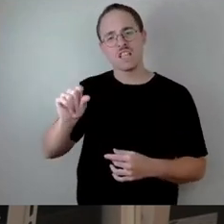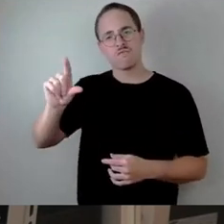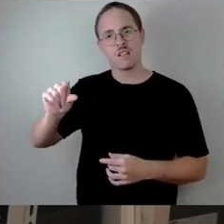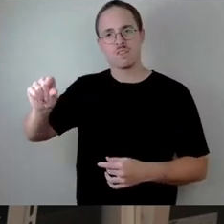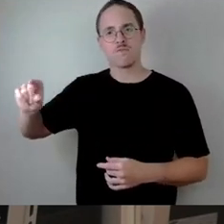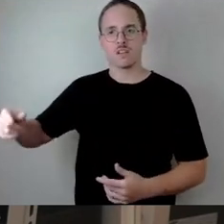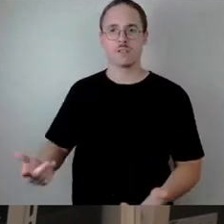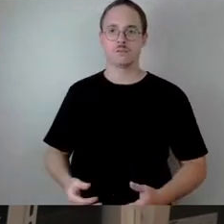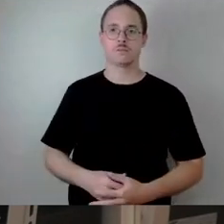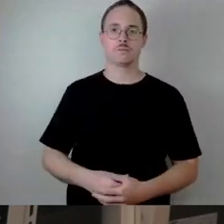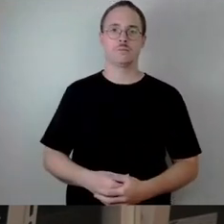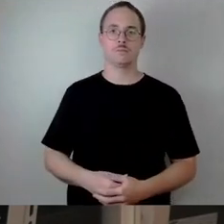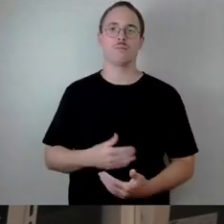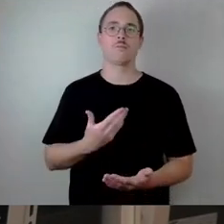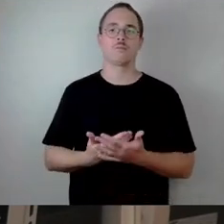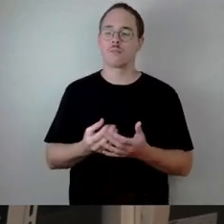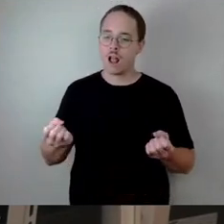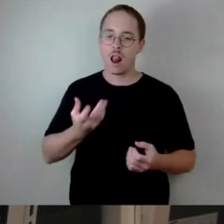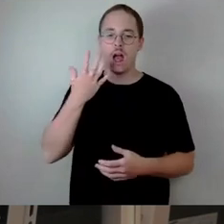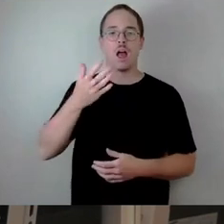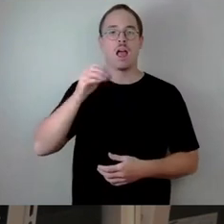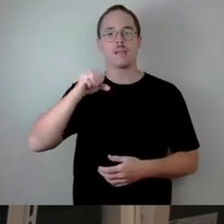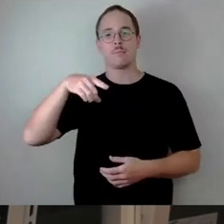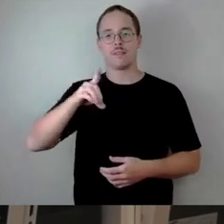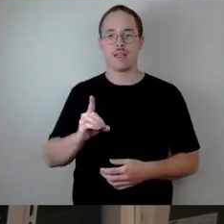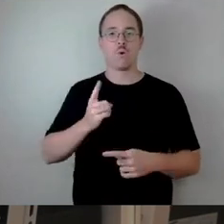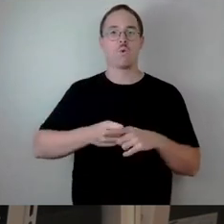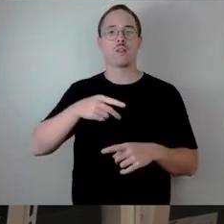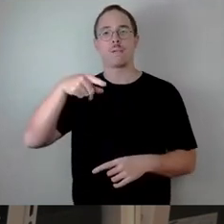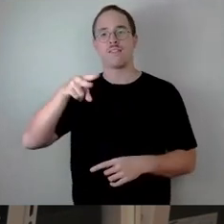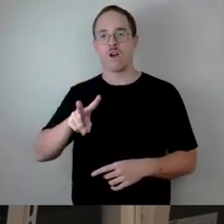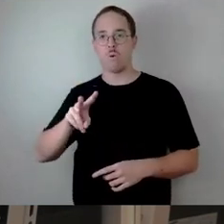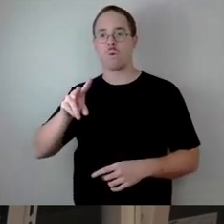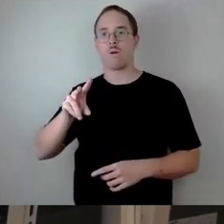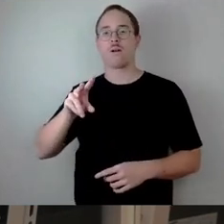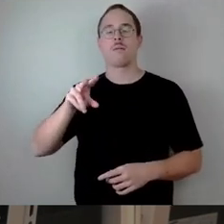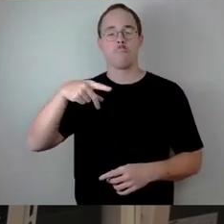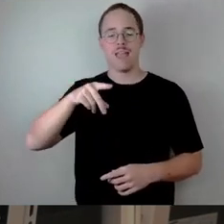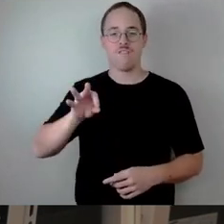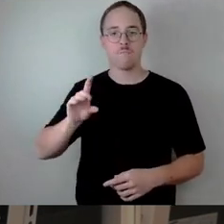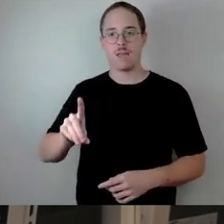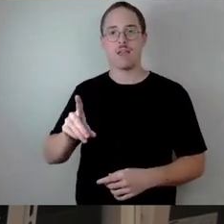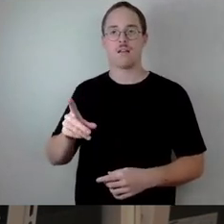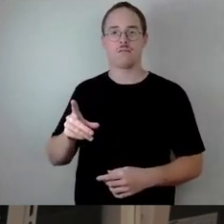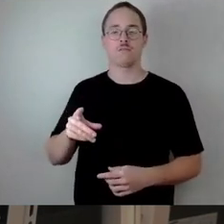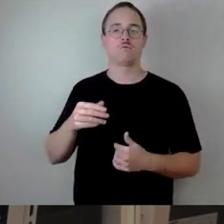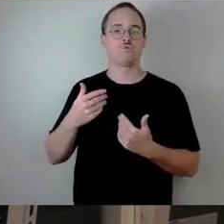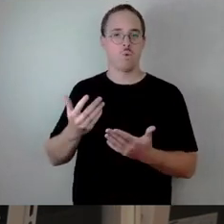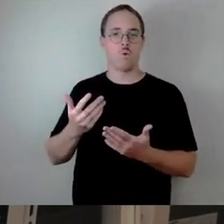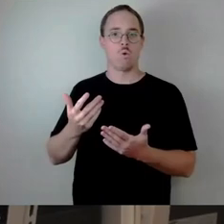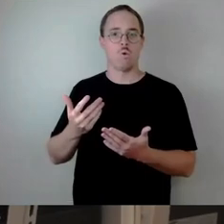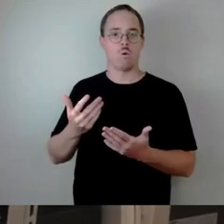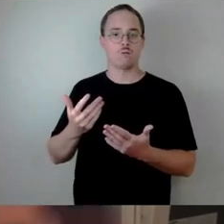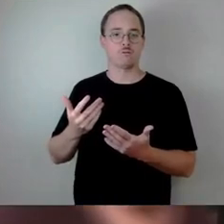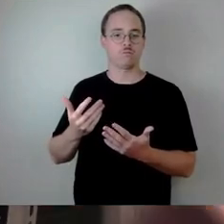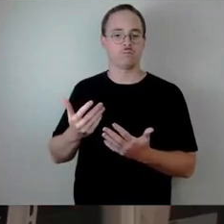von SPD und PVP zu, weil richtig ist, das Sozialticket muss in der jetzigen Form erhalten bleiben. So viel dazu. Vielen Dank